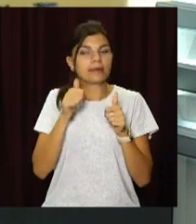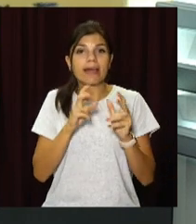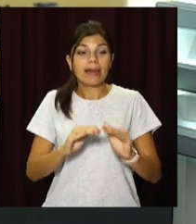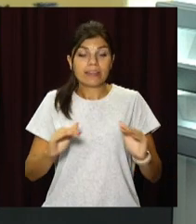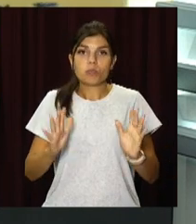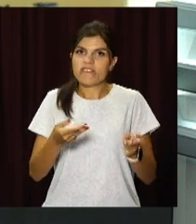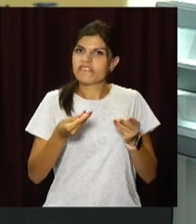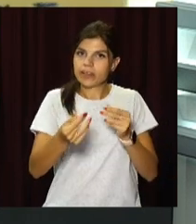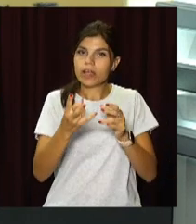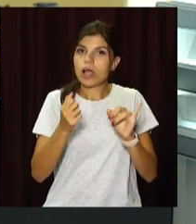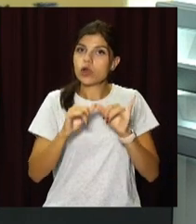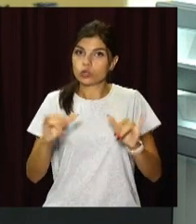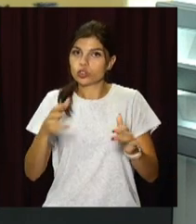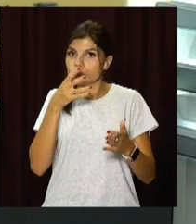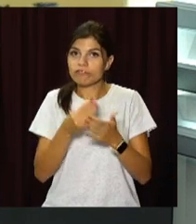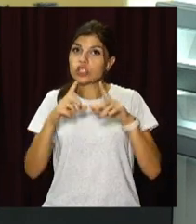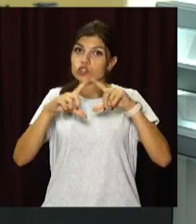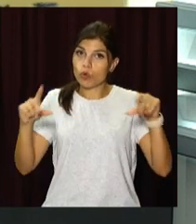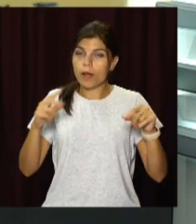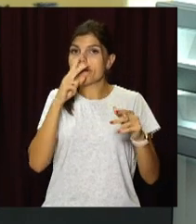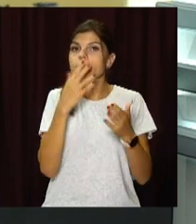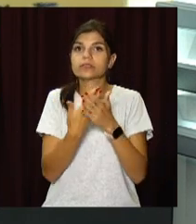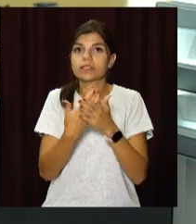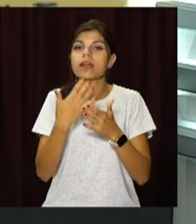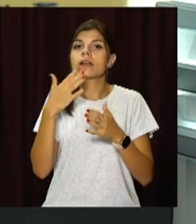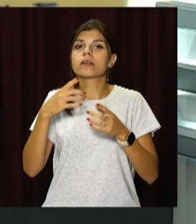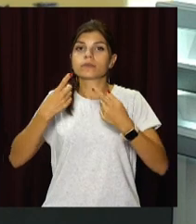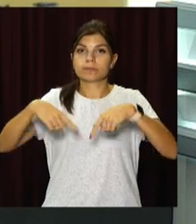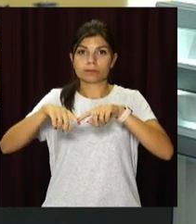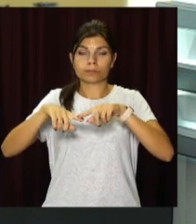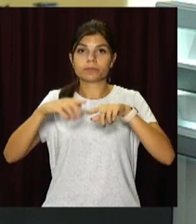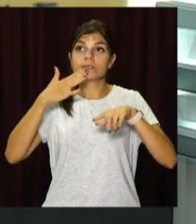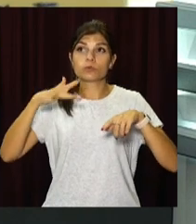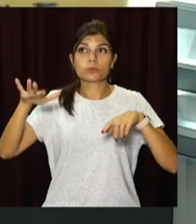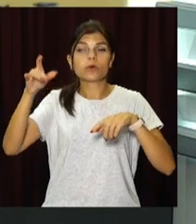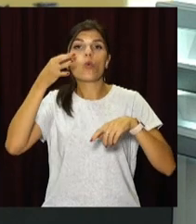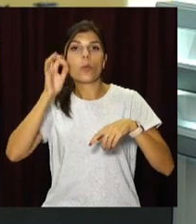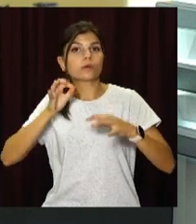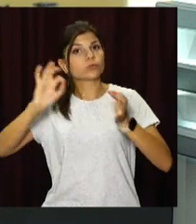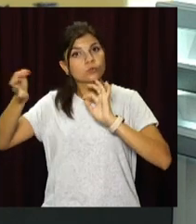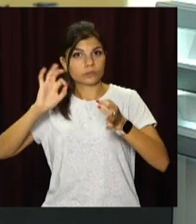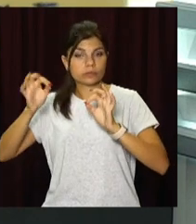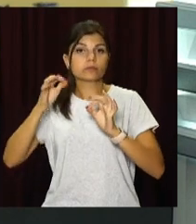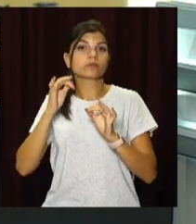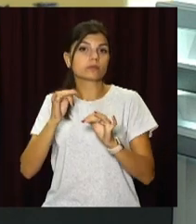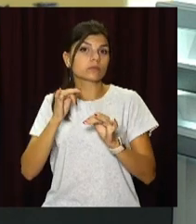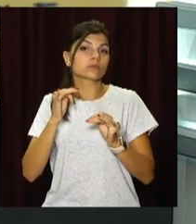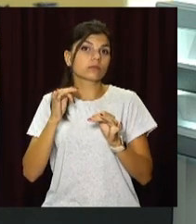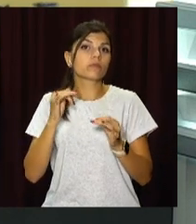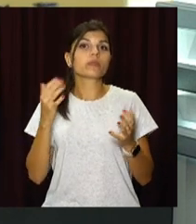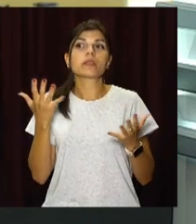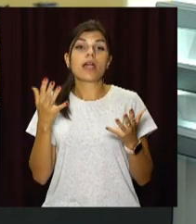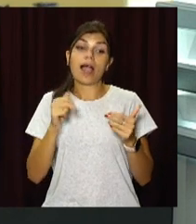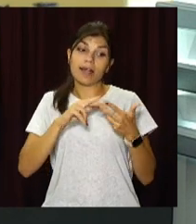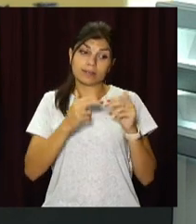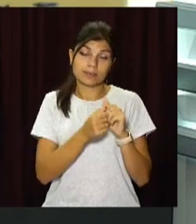діти впливатимуть на розвиток своїх шкіл. Представники Ради Європи ділитимуться своїм досвідом та напрацюваннями, а от кам